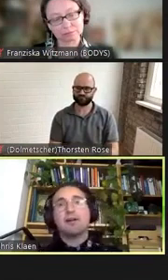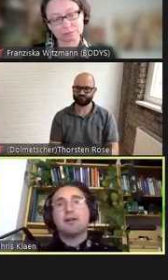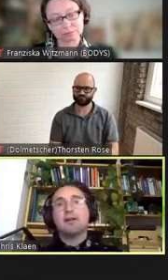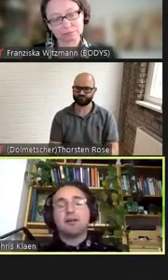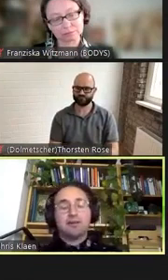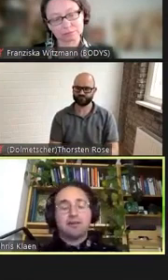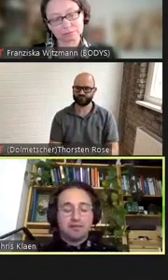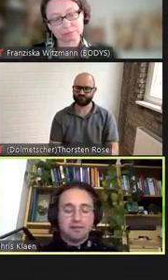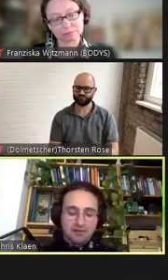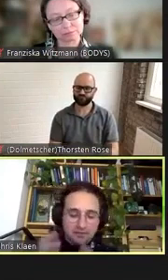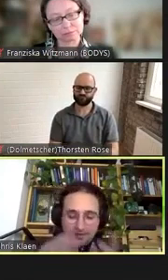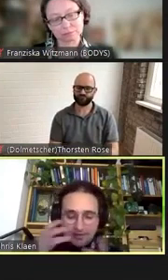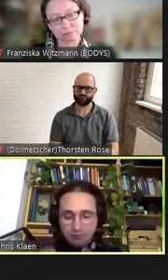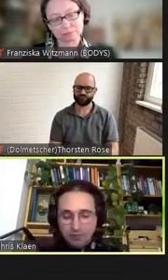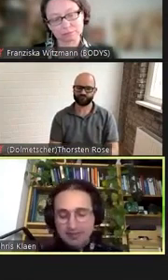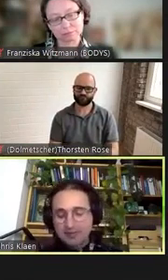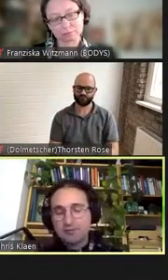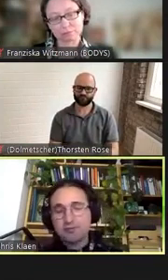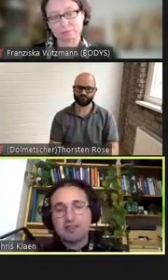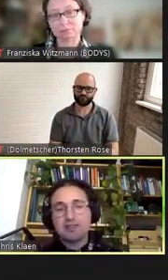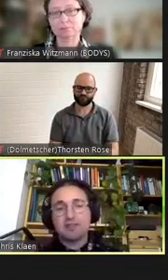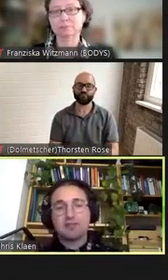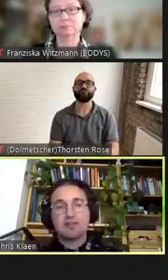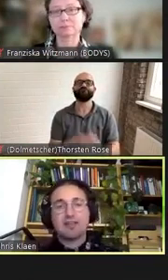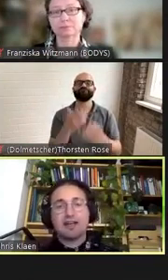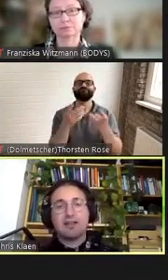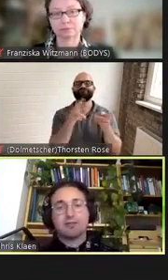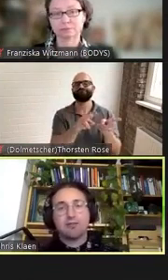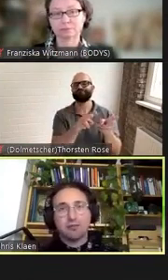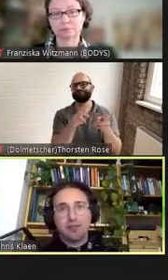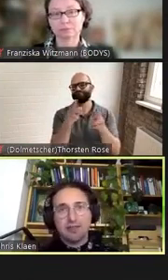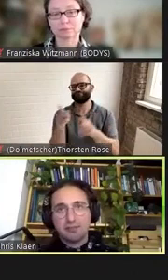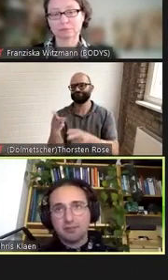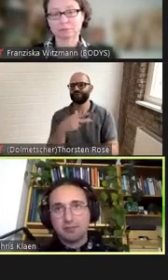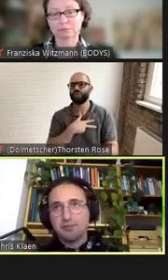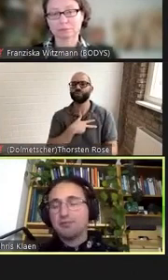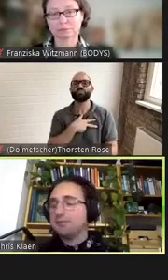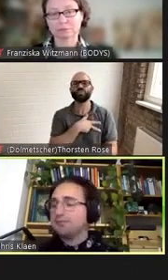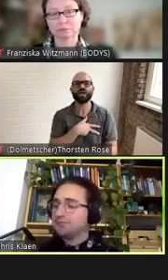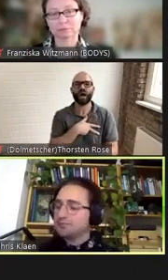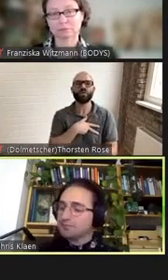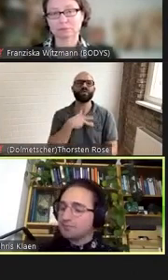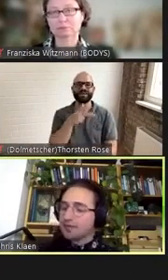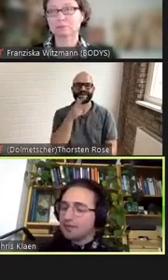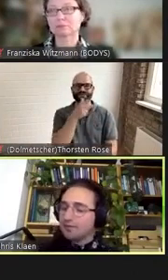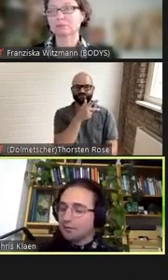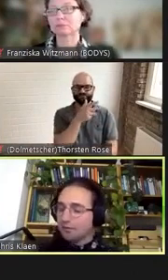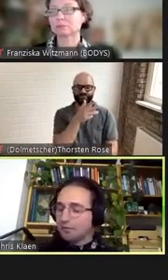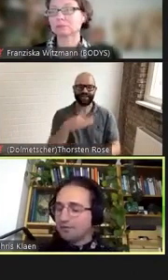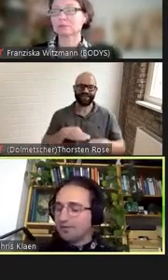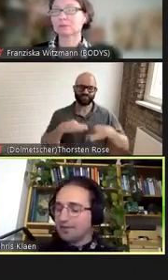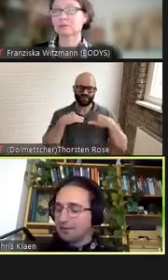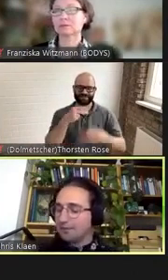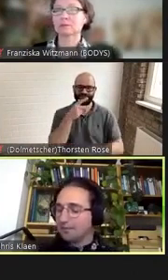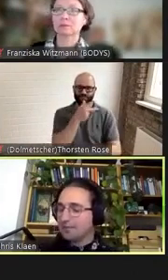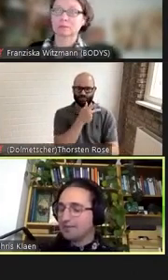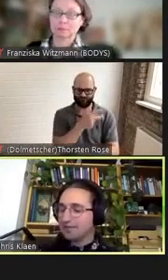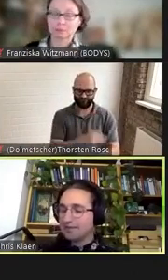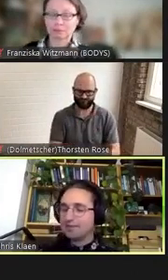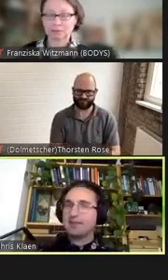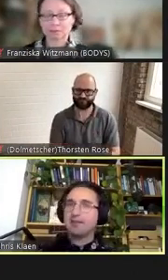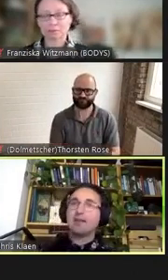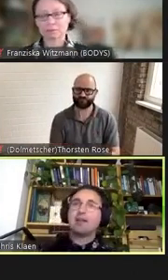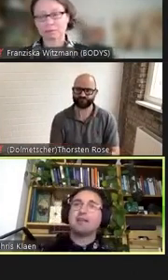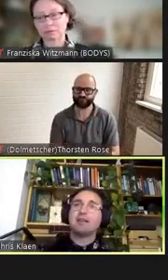will ich übergehen zu den sozialen und Gesundheitsberufen, wo wir eben